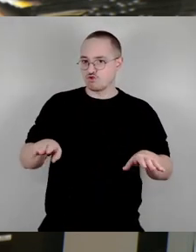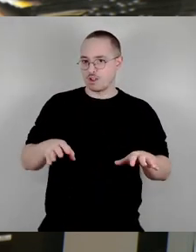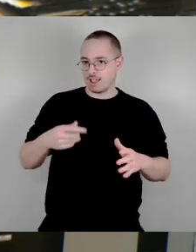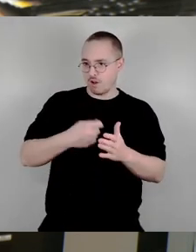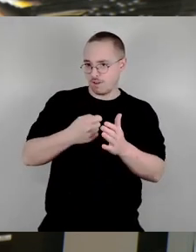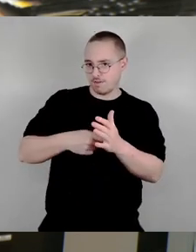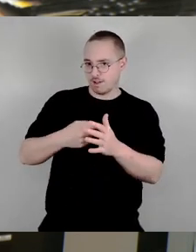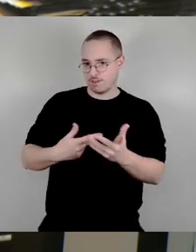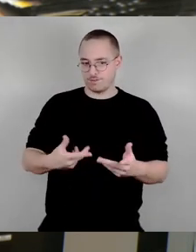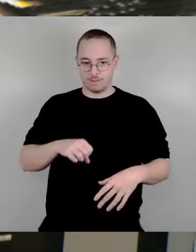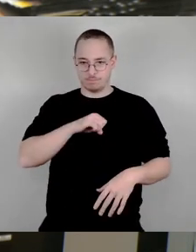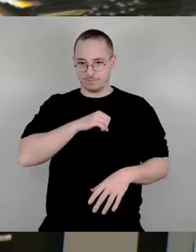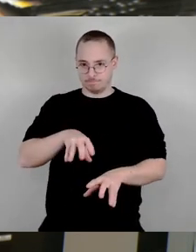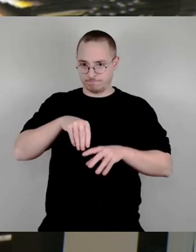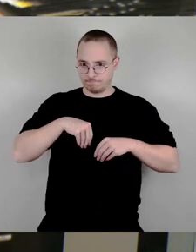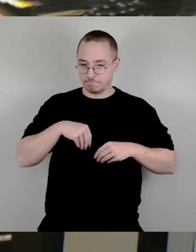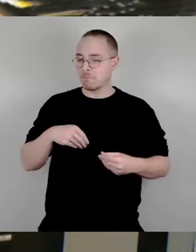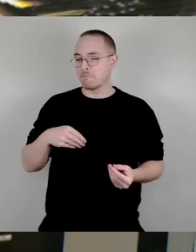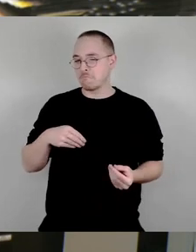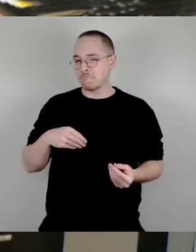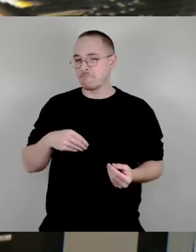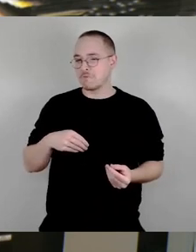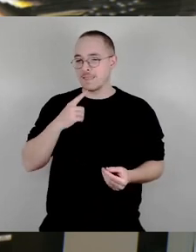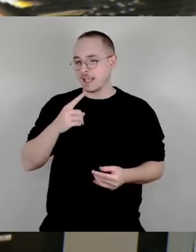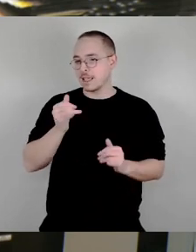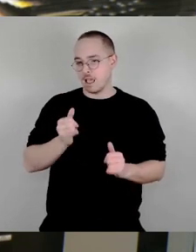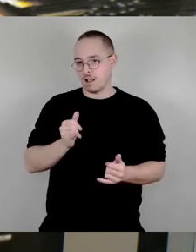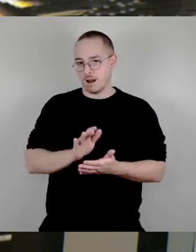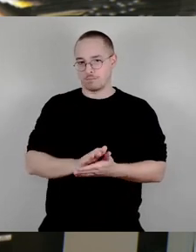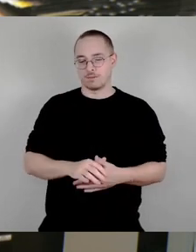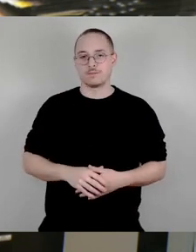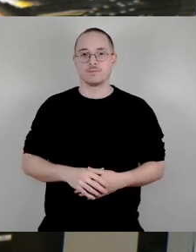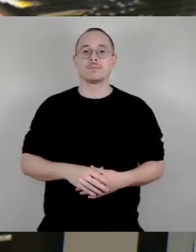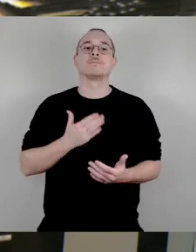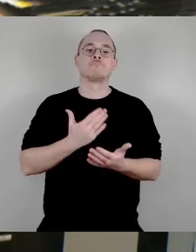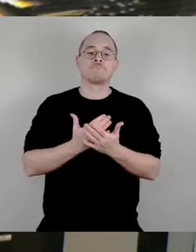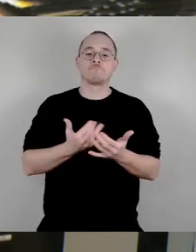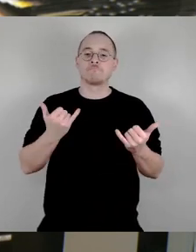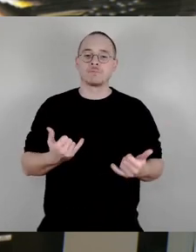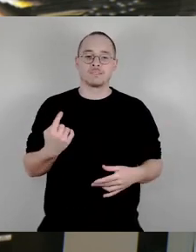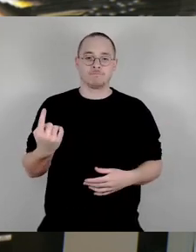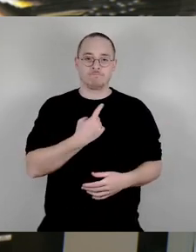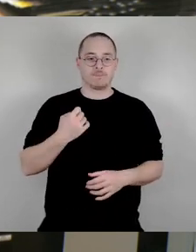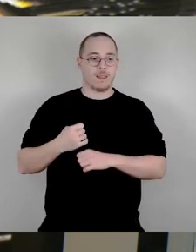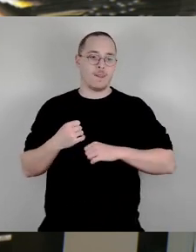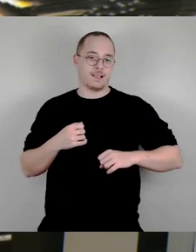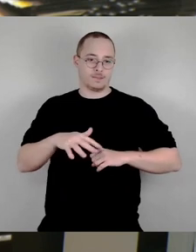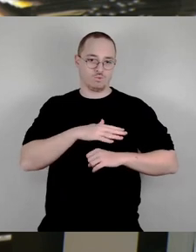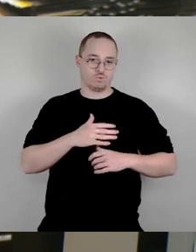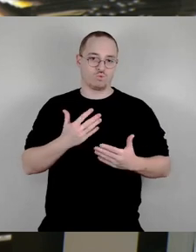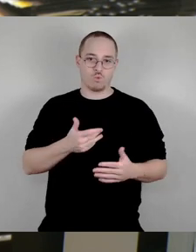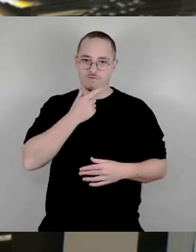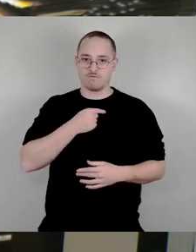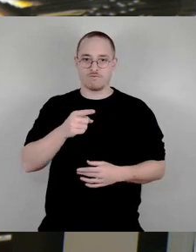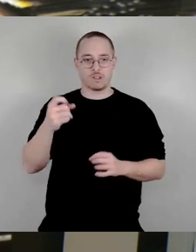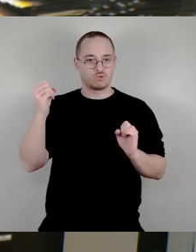Insofern stimmen wir als Linke diesem Antrag zu, sehen aber die Risiken, dass hier auch eine gewisse Täuschung entsteht in der Mitwirkung,